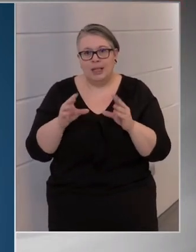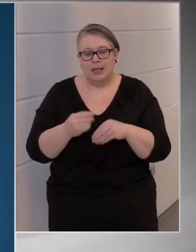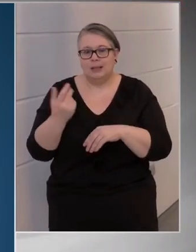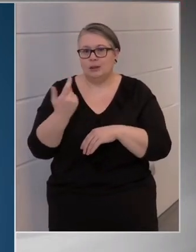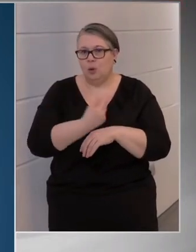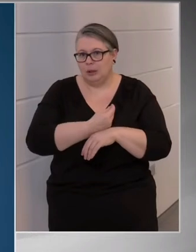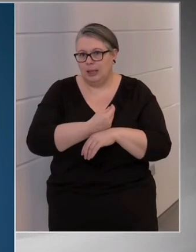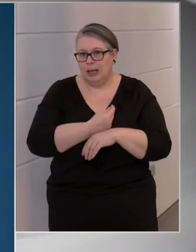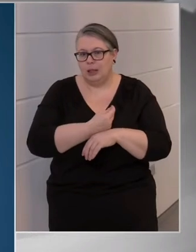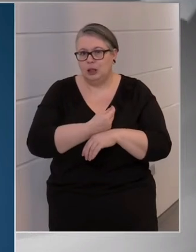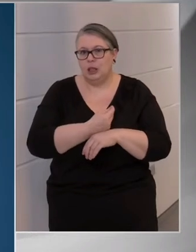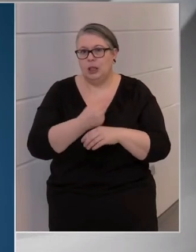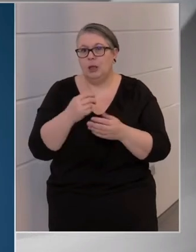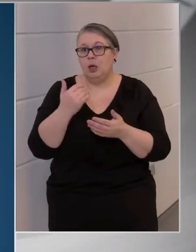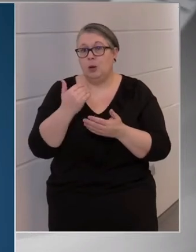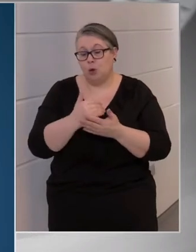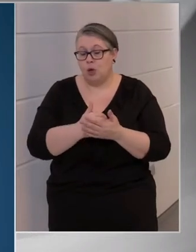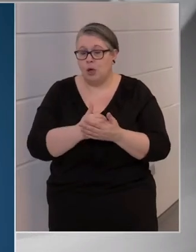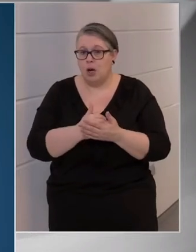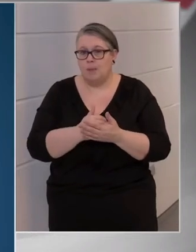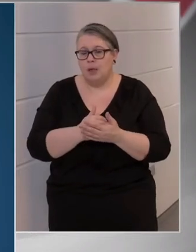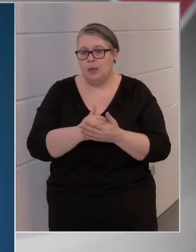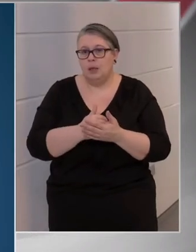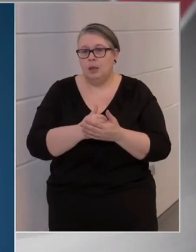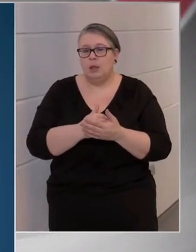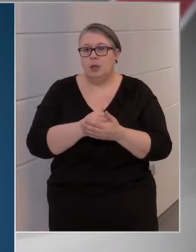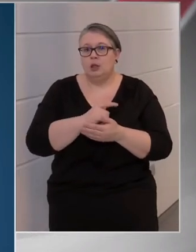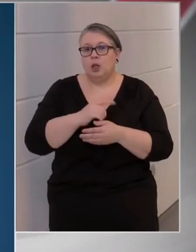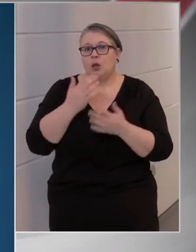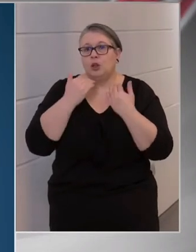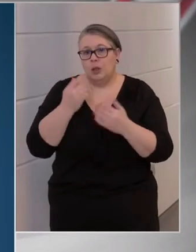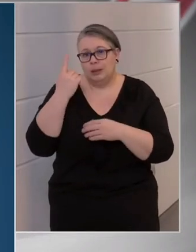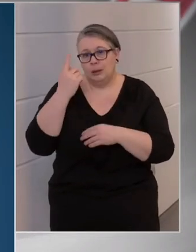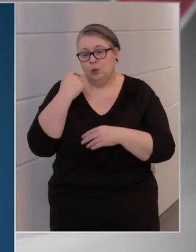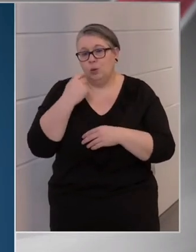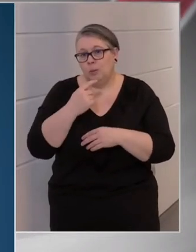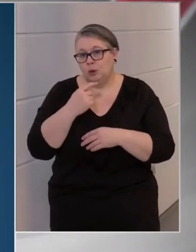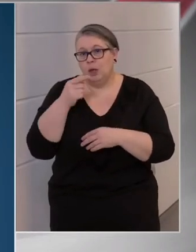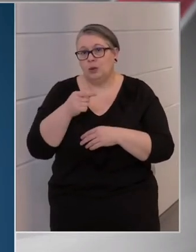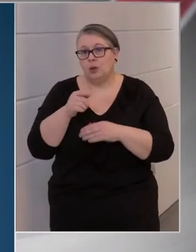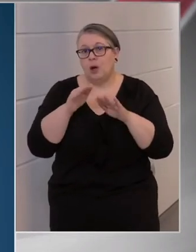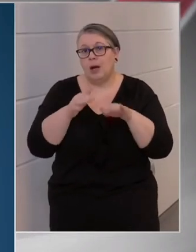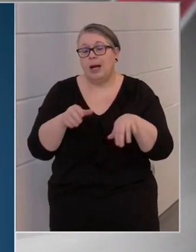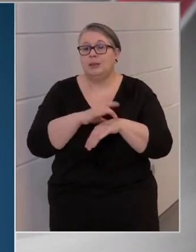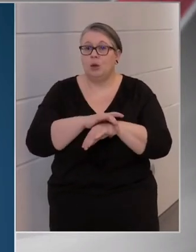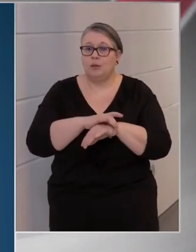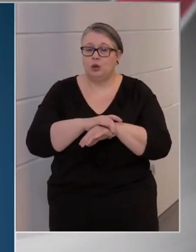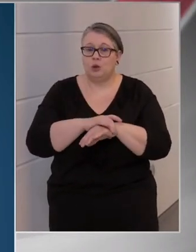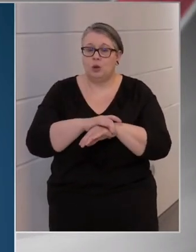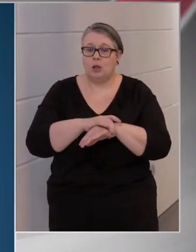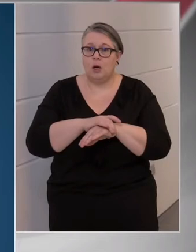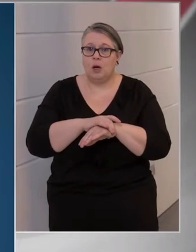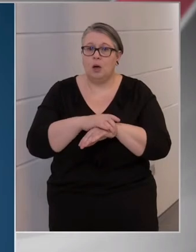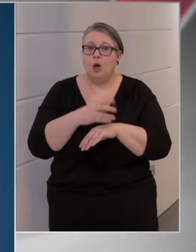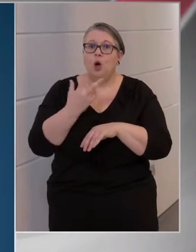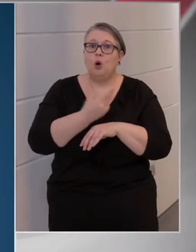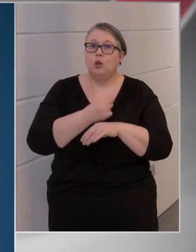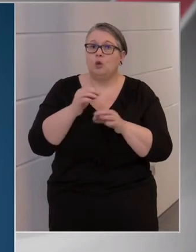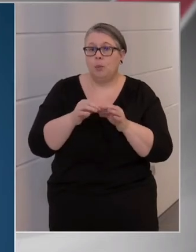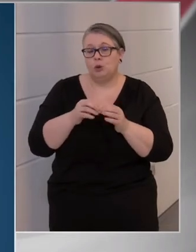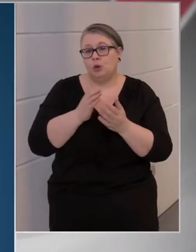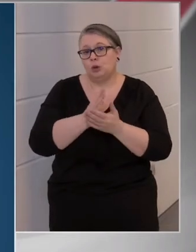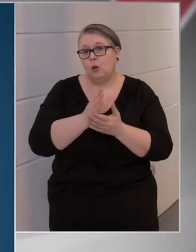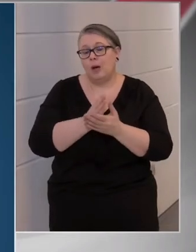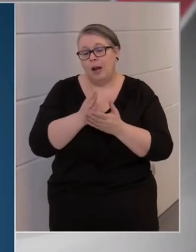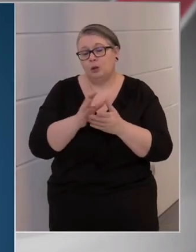oltási program, és csak köszönetet tudunk mondani azoknak a házi orvosoknak, oltópontokon